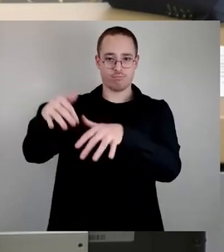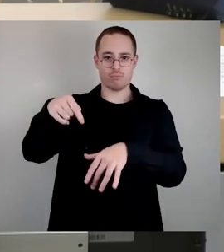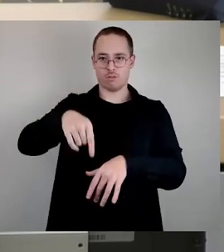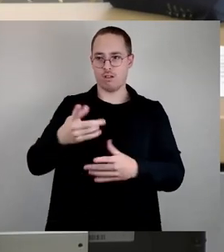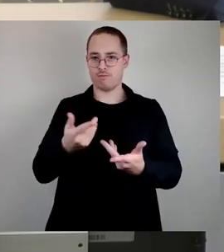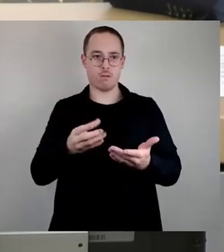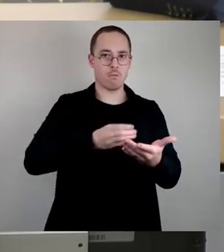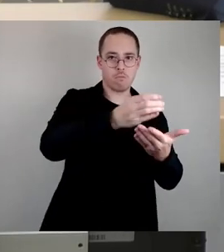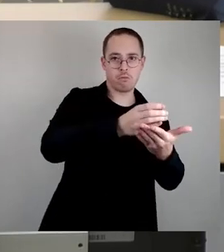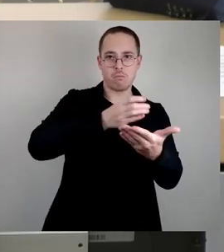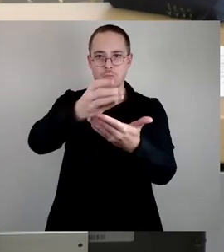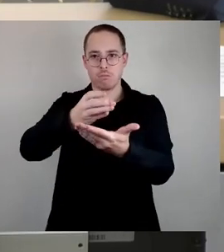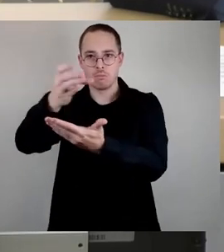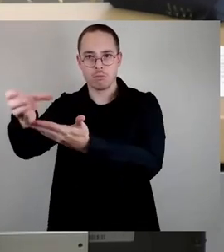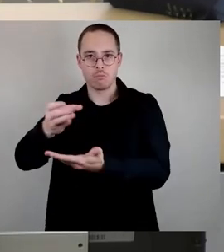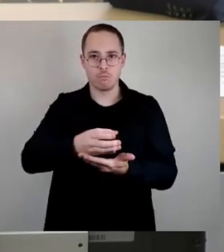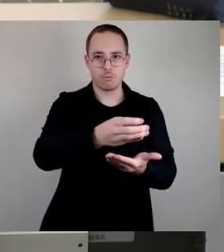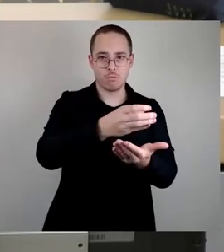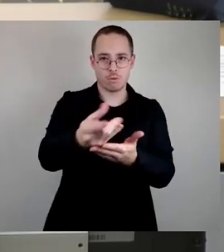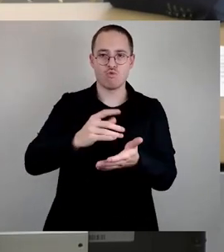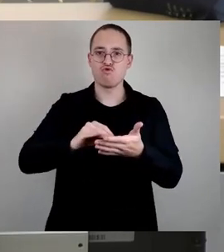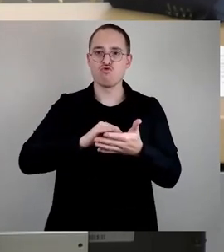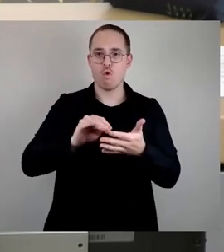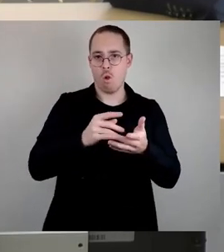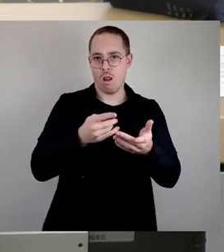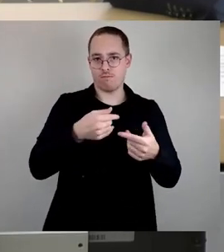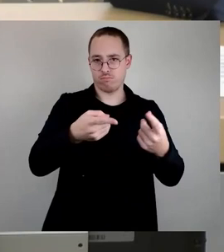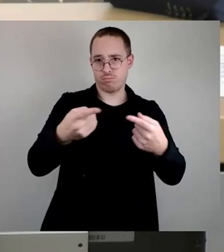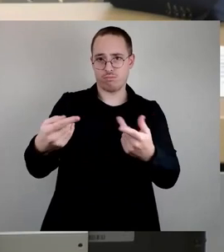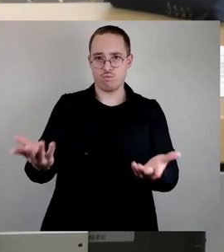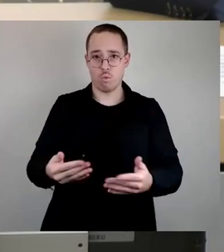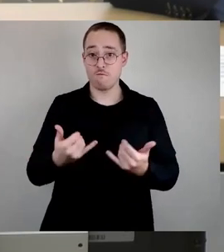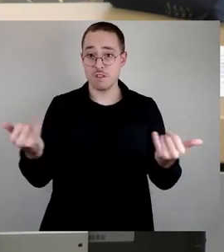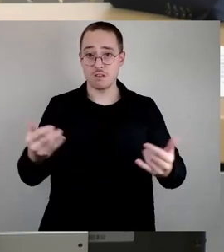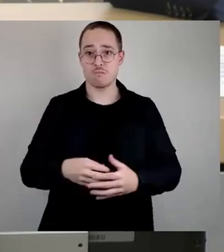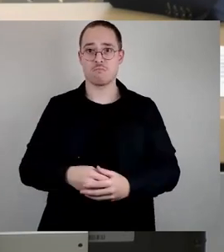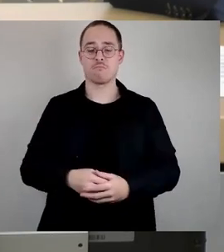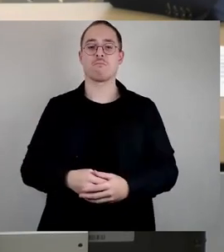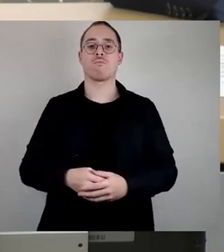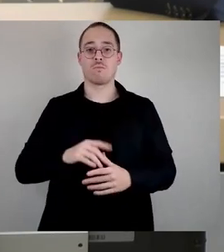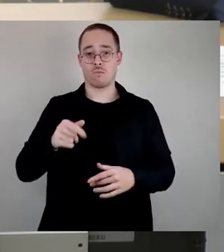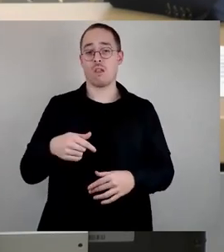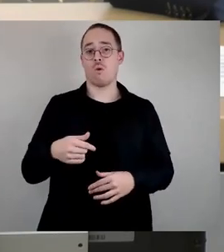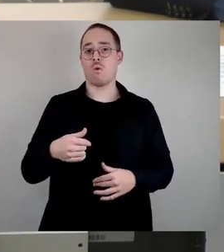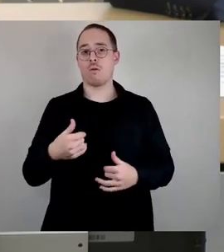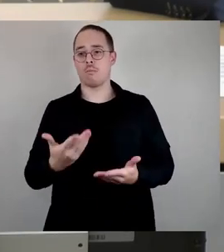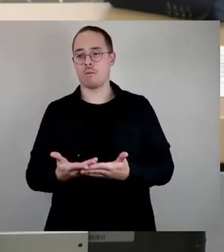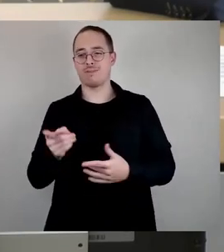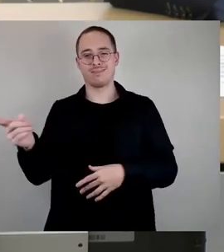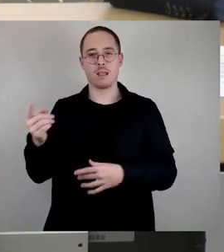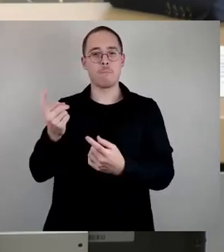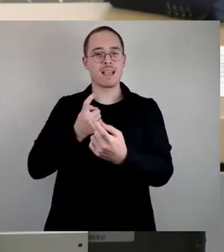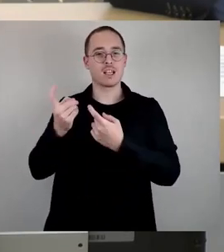anderen muss auch in unseren Dresdner Schulen der Druck bewältigt werden, der durch die Migrationspolitik der